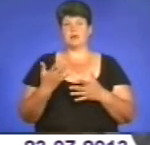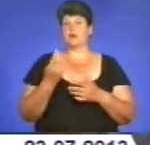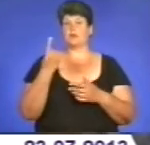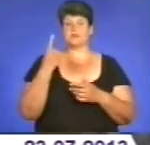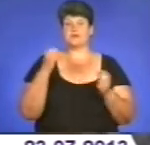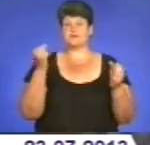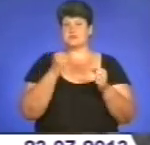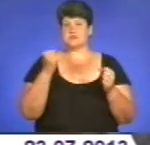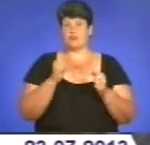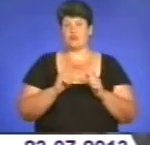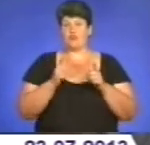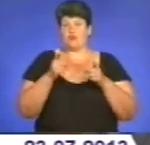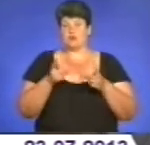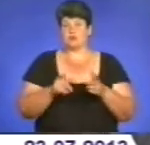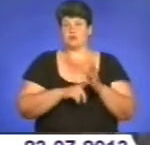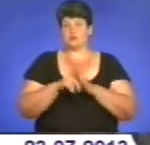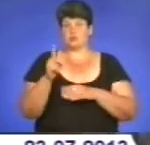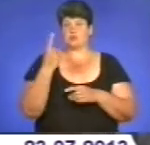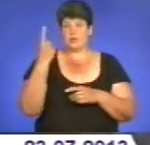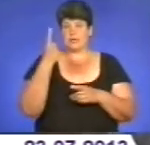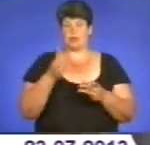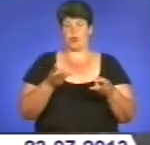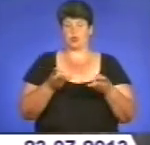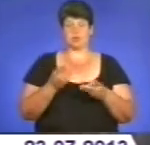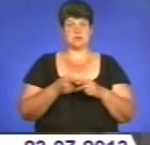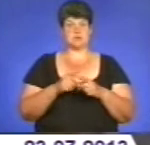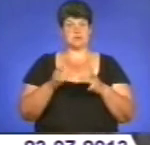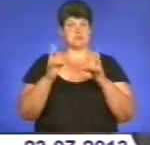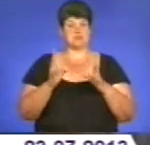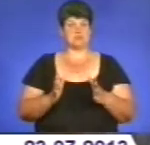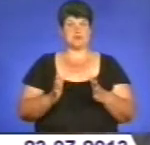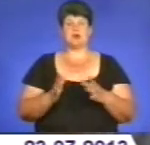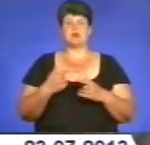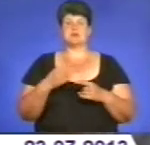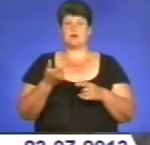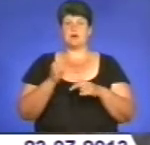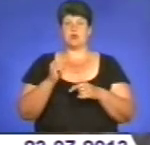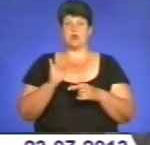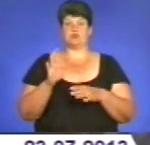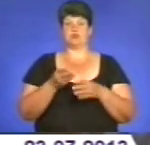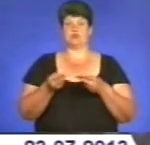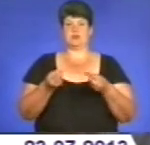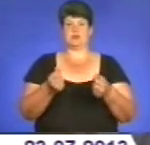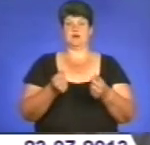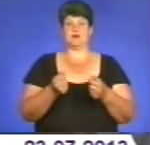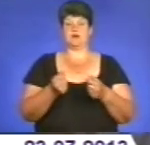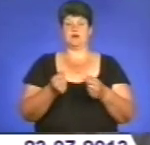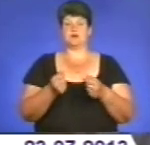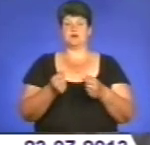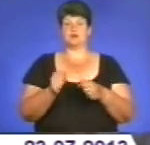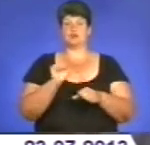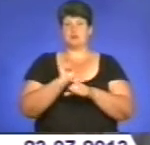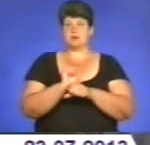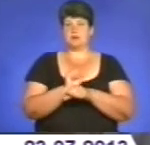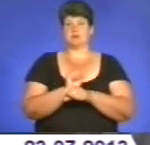котлом – це є небезпечно, і це може погано вплинути на проходження навчального процесу. Тому що в будь момент він зупиниться, і